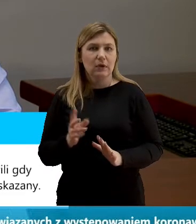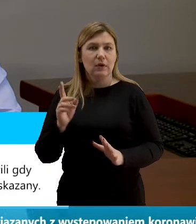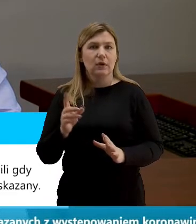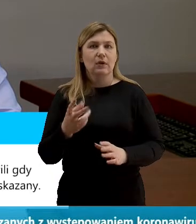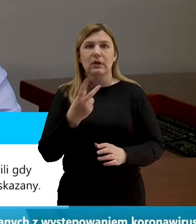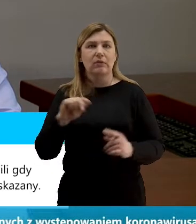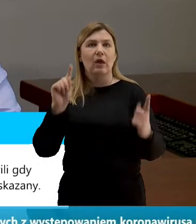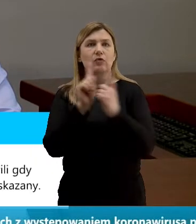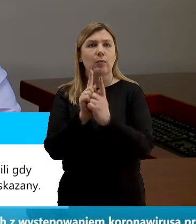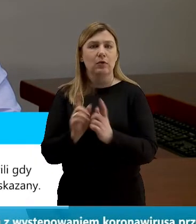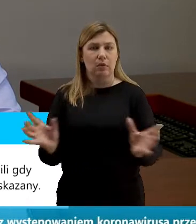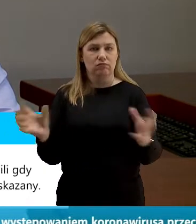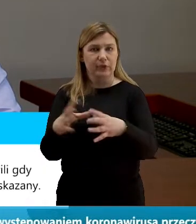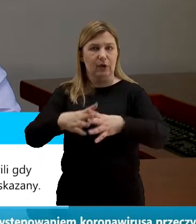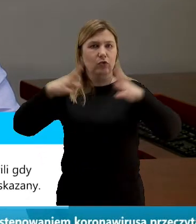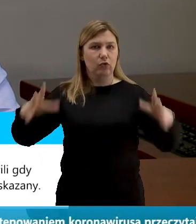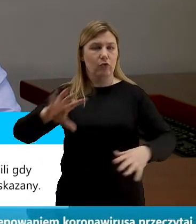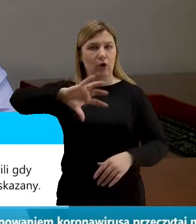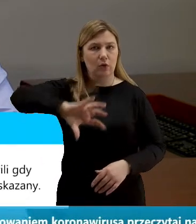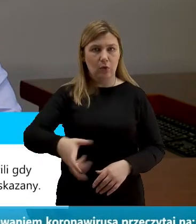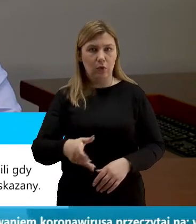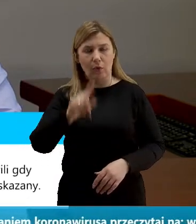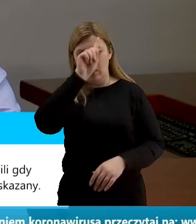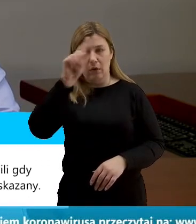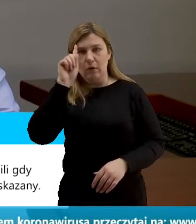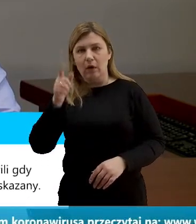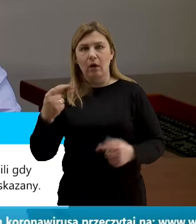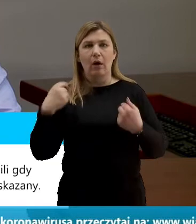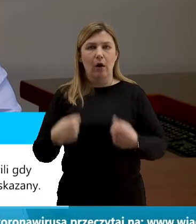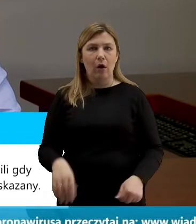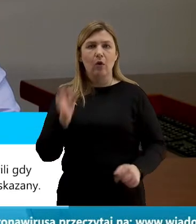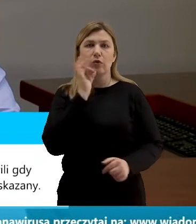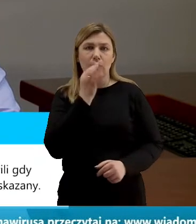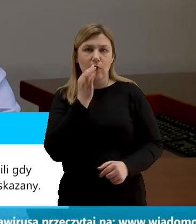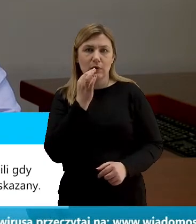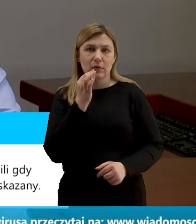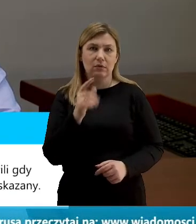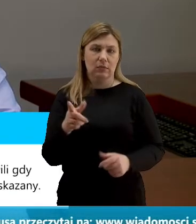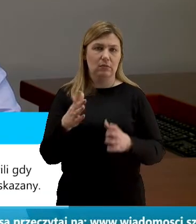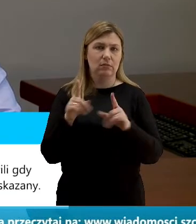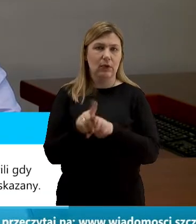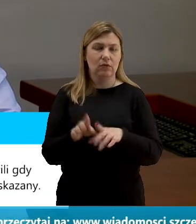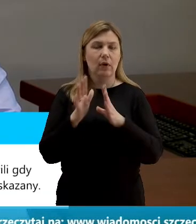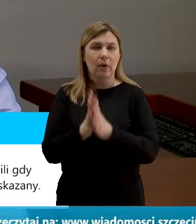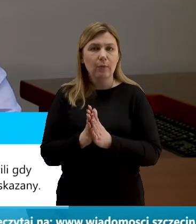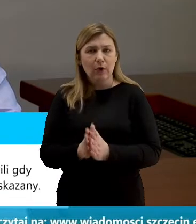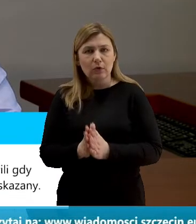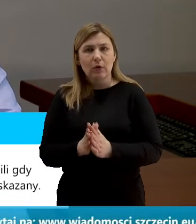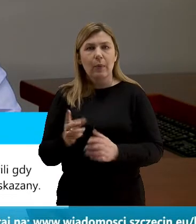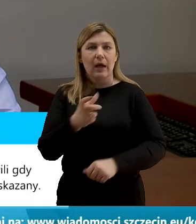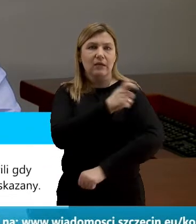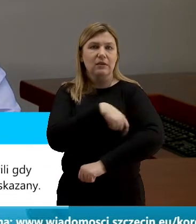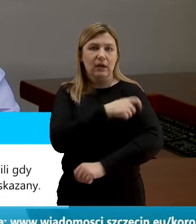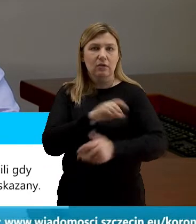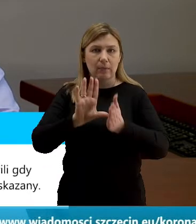spotykały się tam większe grupy ludzi, szczególnie osób młodych. Kierujemy tam też Straż